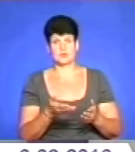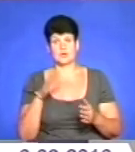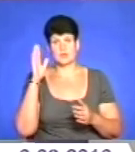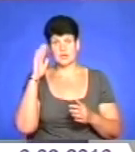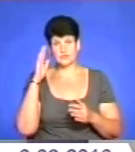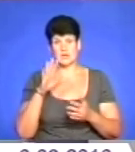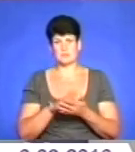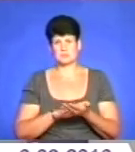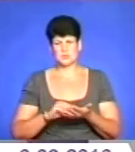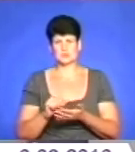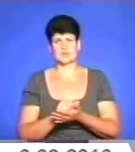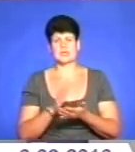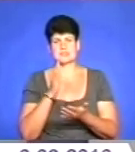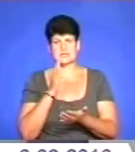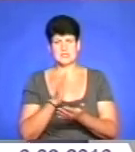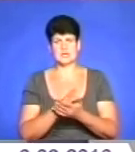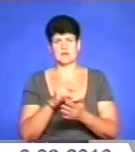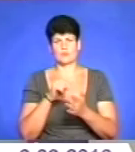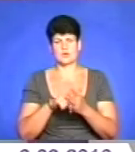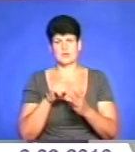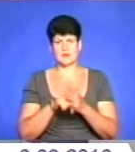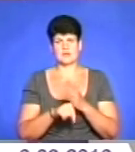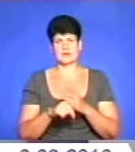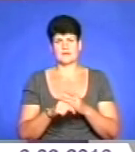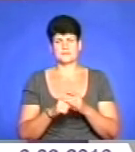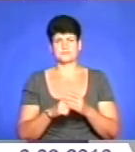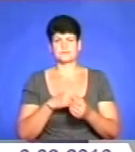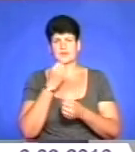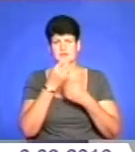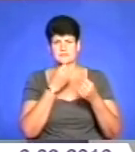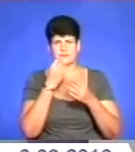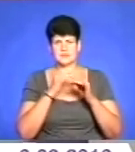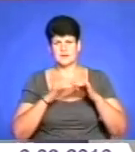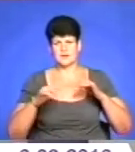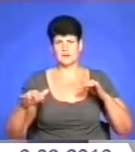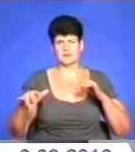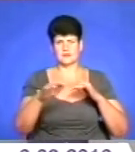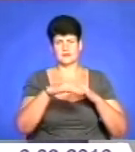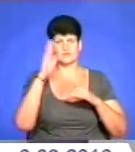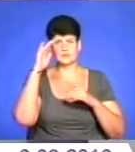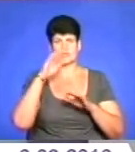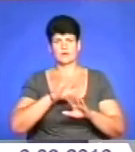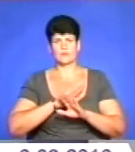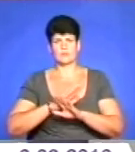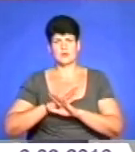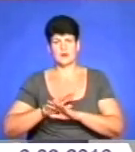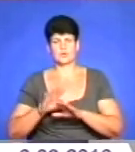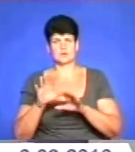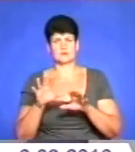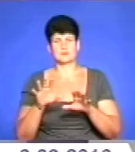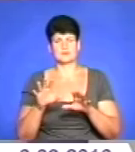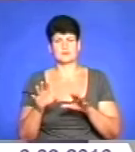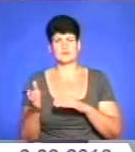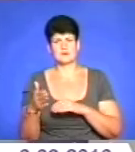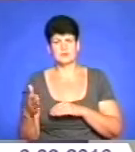цьому псується, тобто є так зване поняття електрофікації, бо цвітіння води, сині-зелені водорості, вмирають тварини, в першу